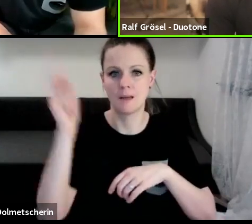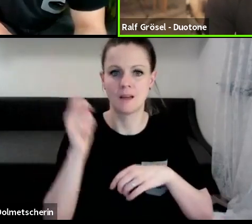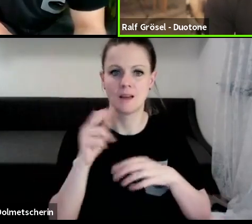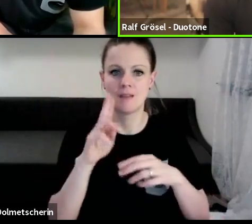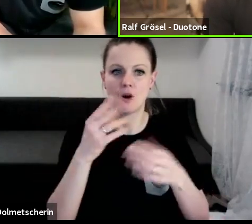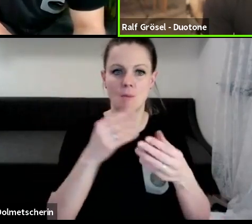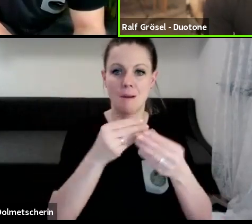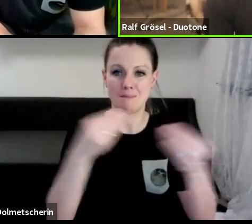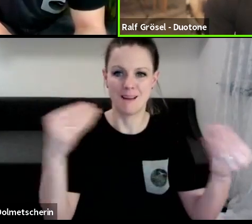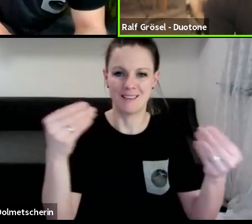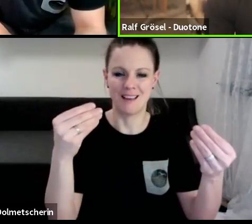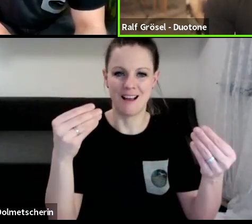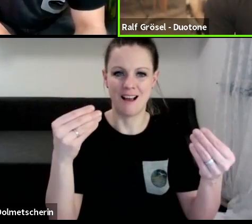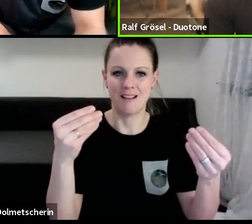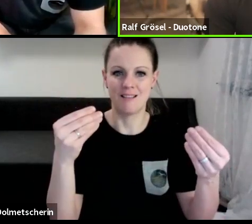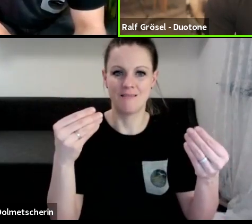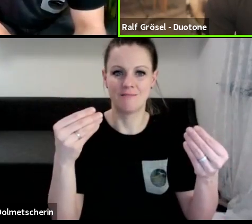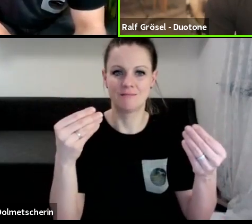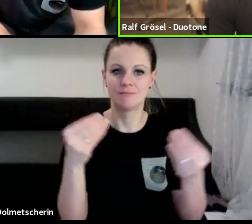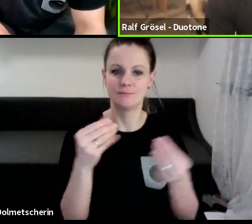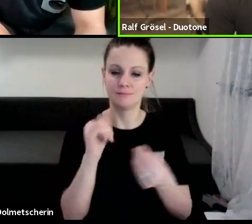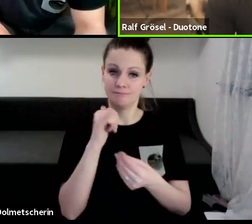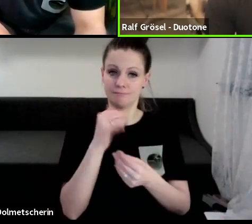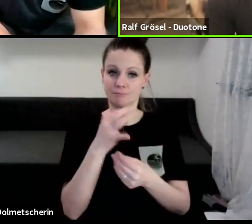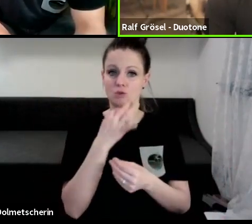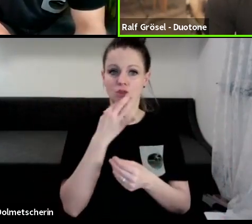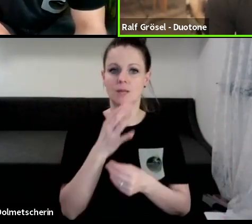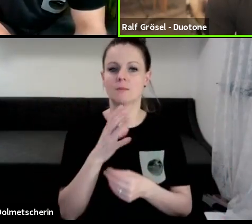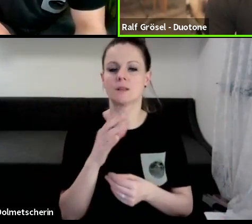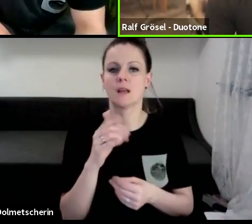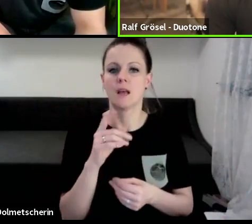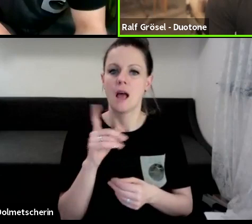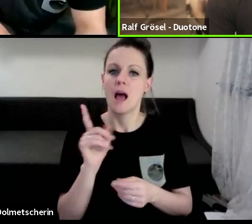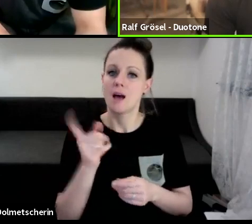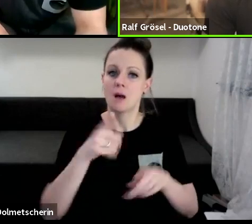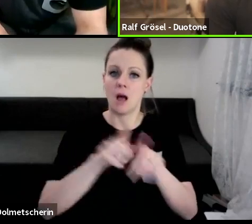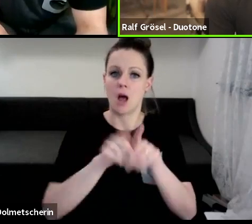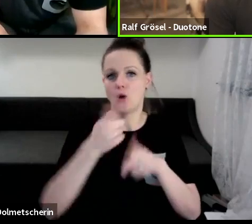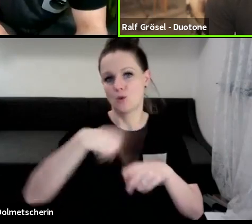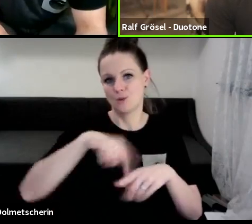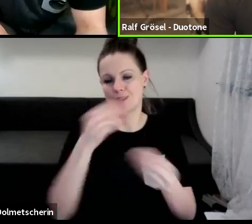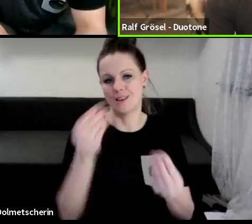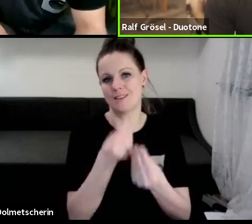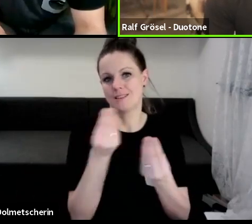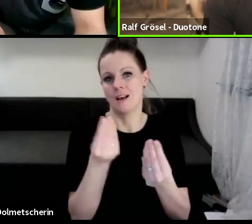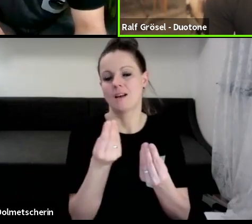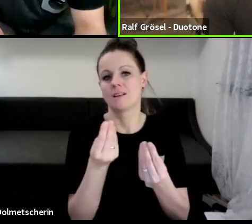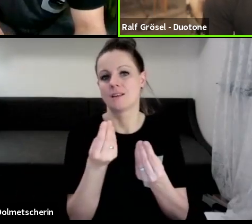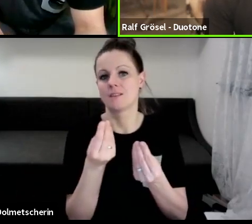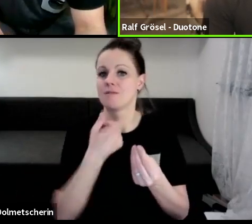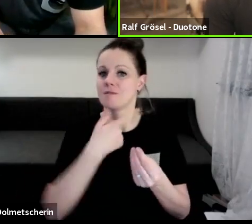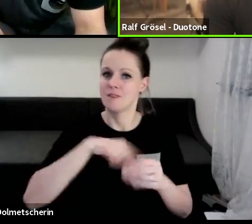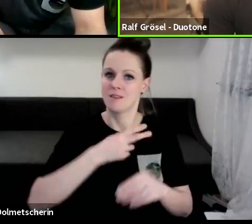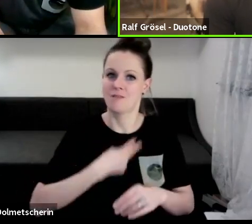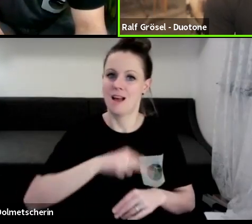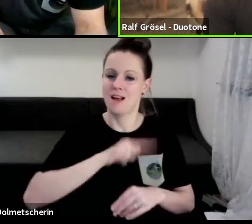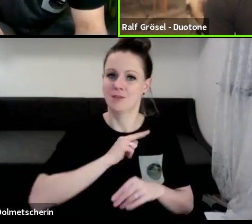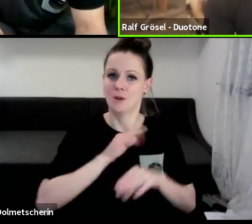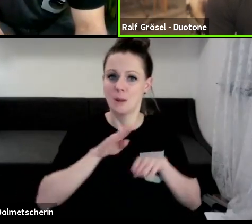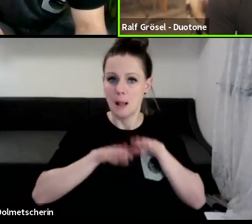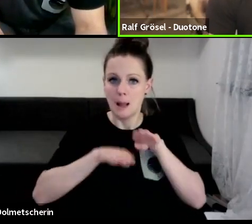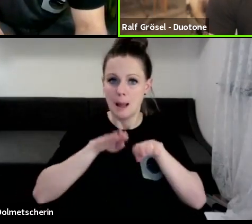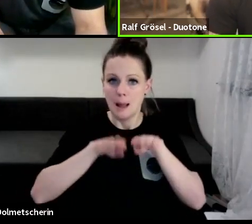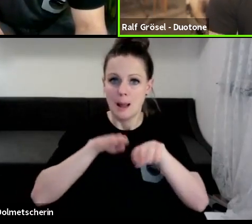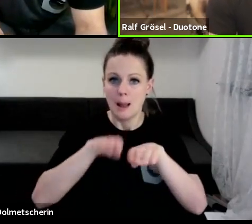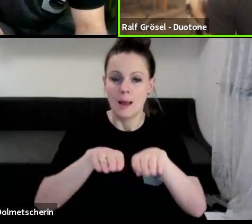Materialität. Das ist richtig. Aber es liegt ja auch an uns im Grunde genommen erst einmal mit kleineren Stückzahlen